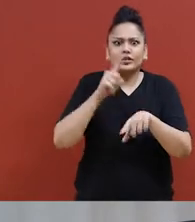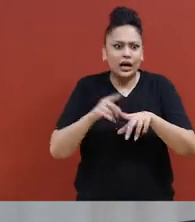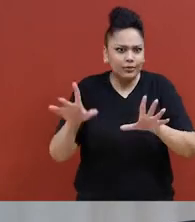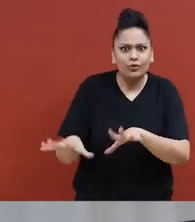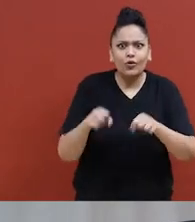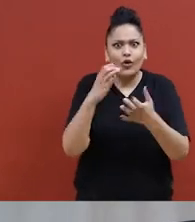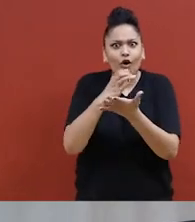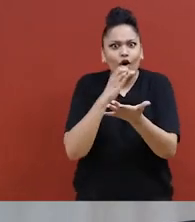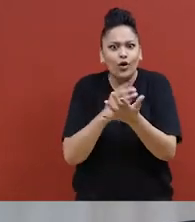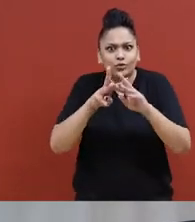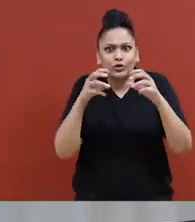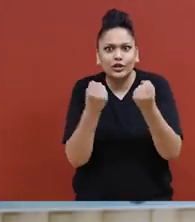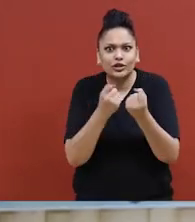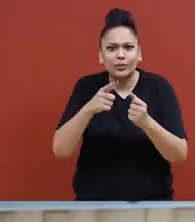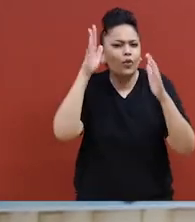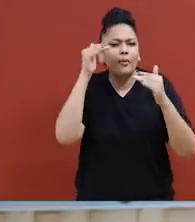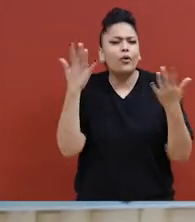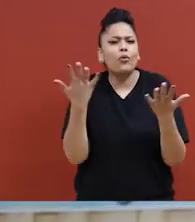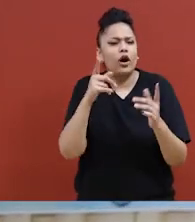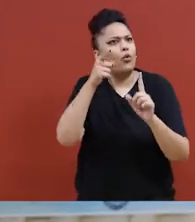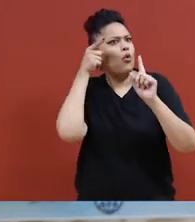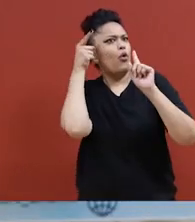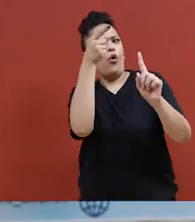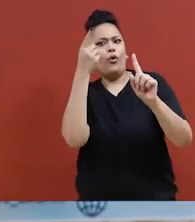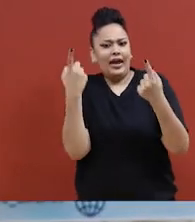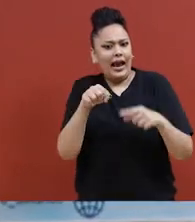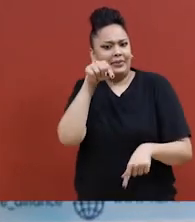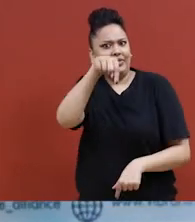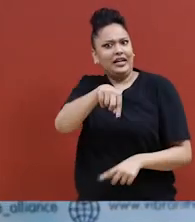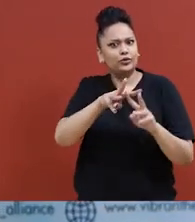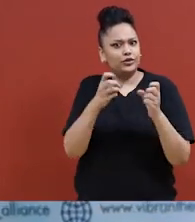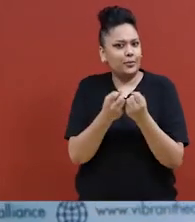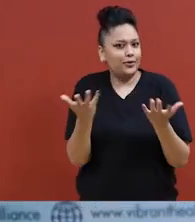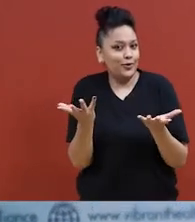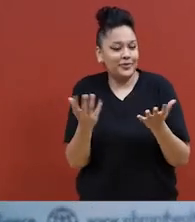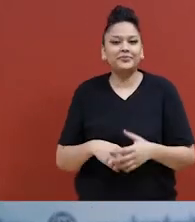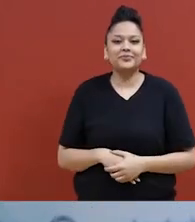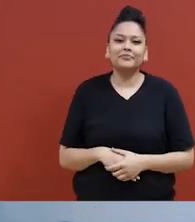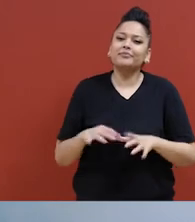un atelier d'autodéfense pour femmes Wendo. Quels étaient vos objectifs en suivant ce cours?